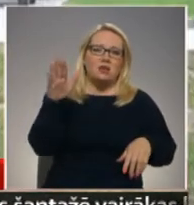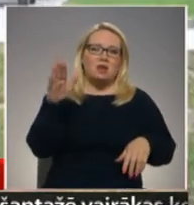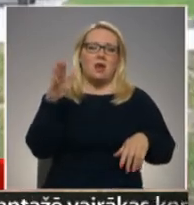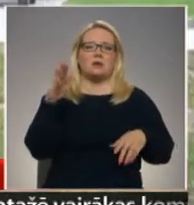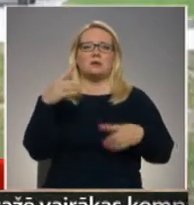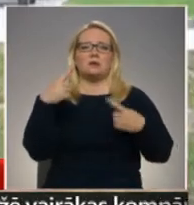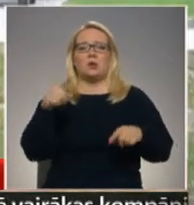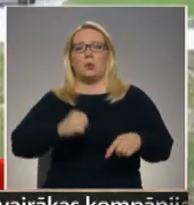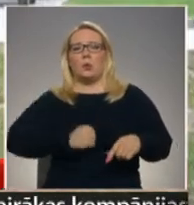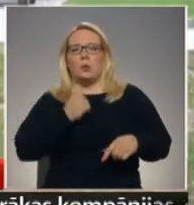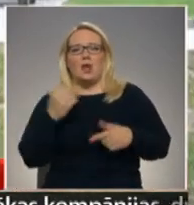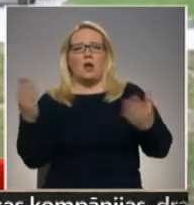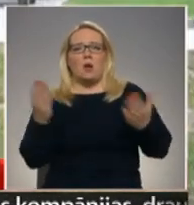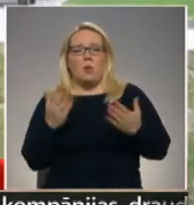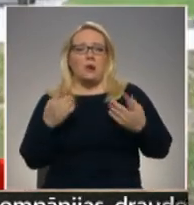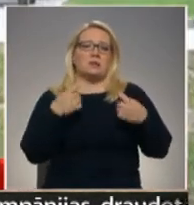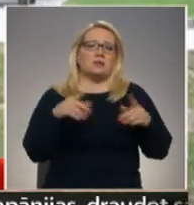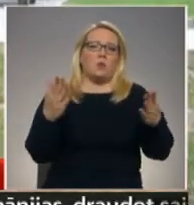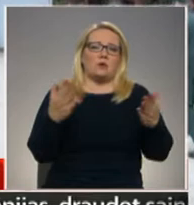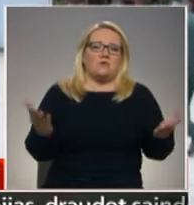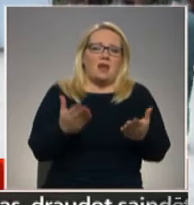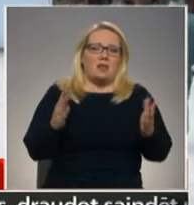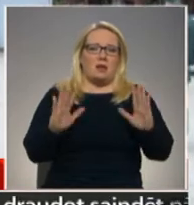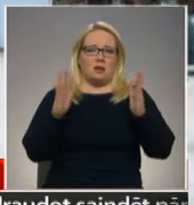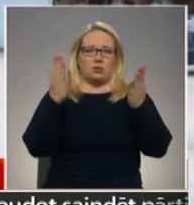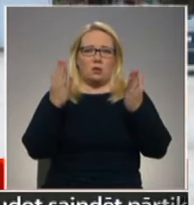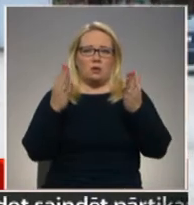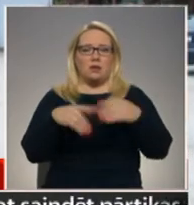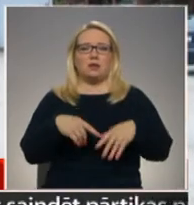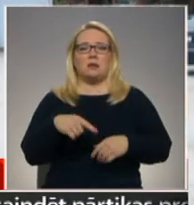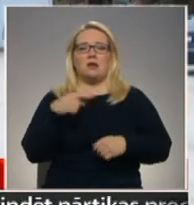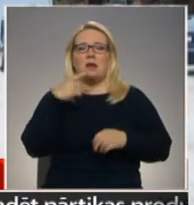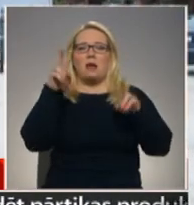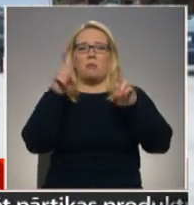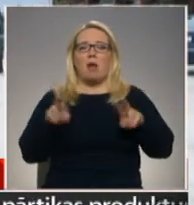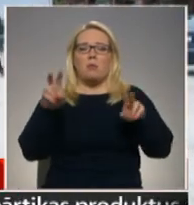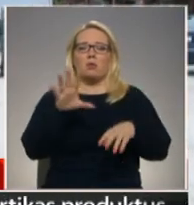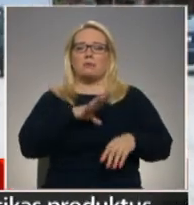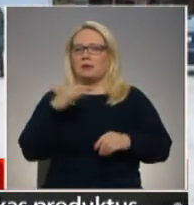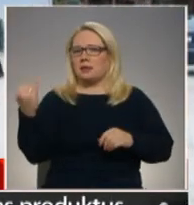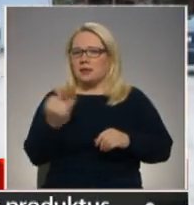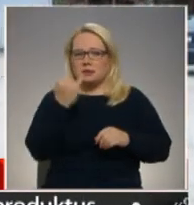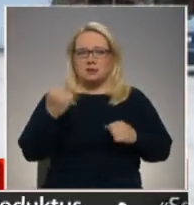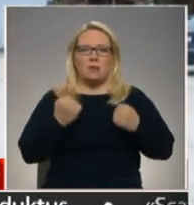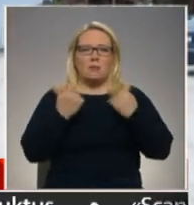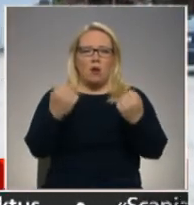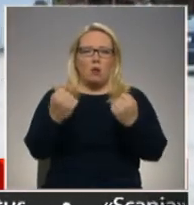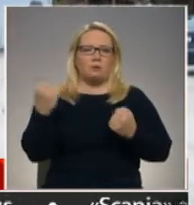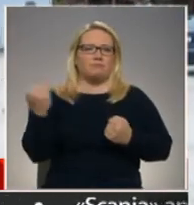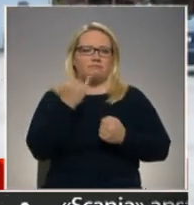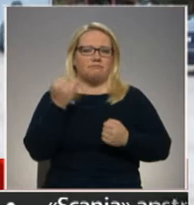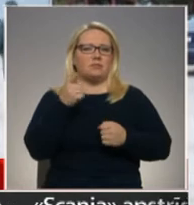grūtāk, kas kaut kas ieglāk padodās. Pārbaudījuma interesanti, tīpaši ar mašīnu bija braukt šaušanā,